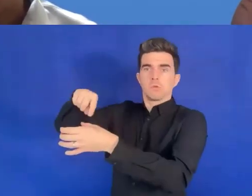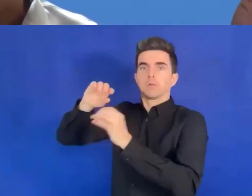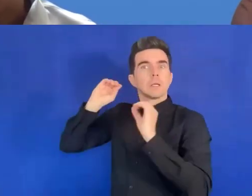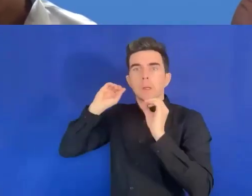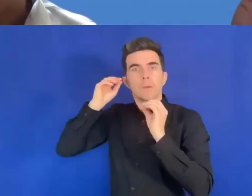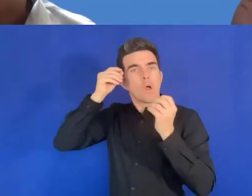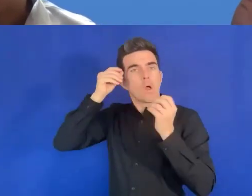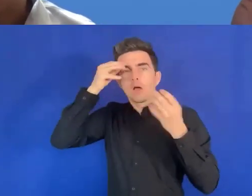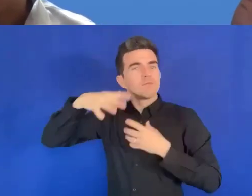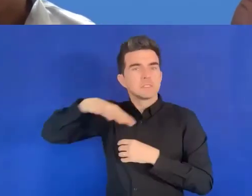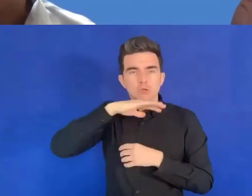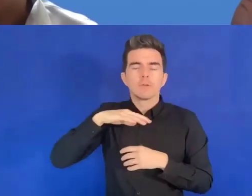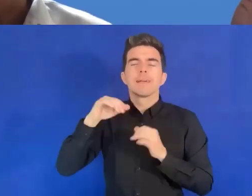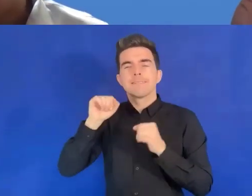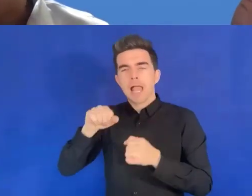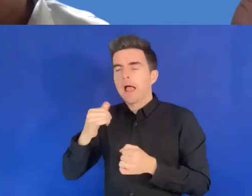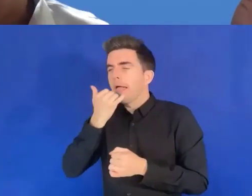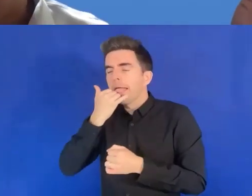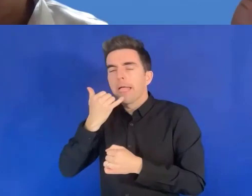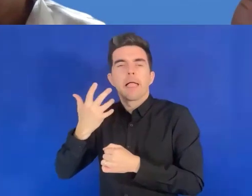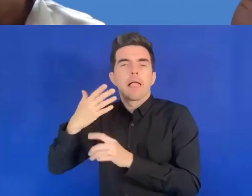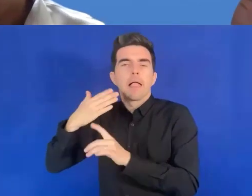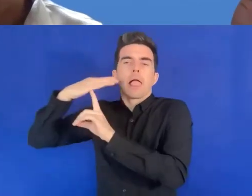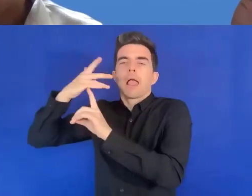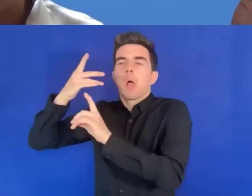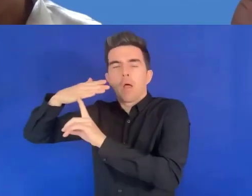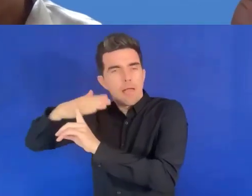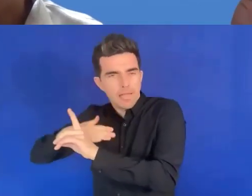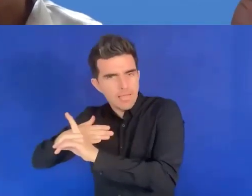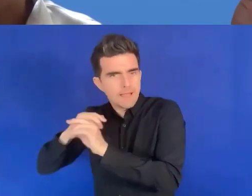ils vont avoir une fausse note.